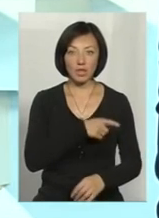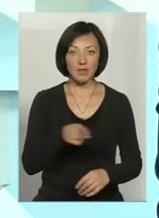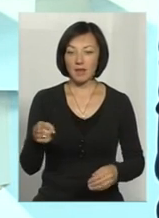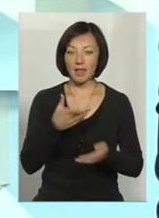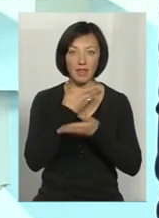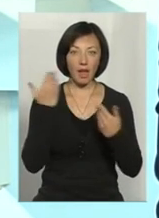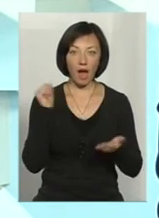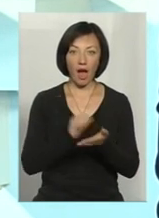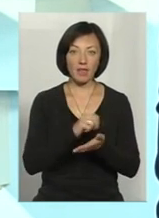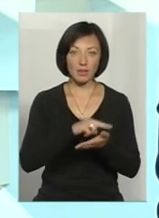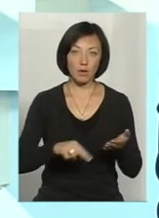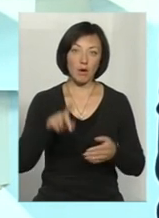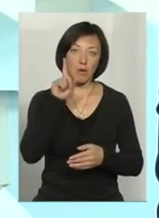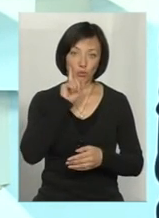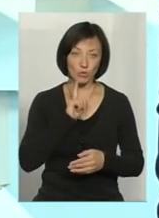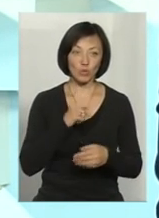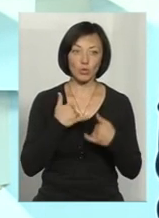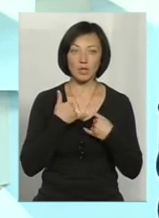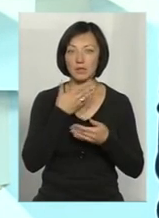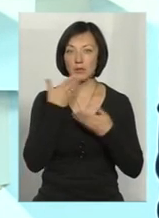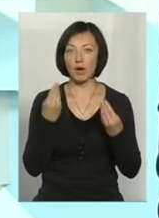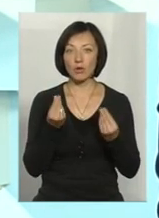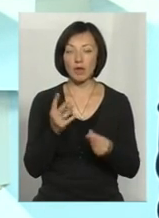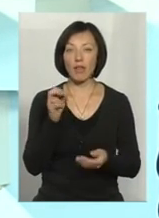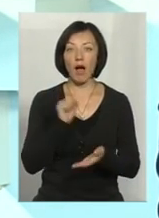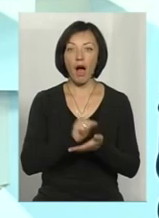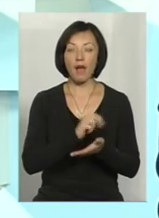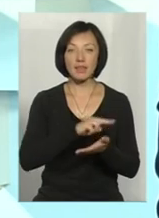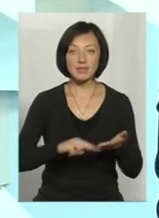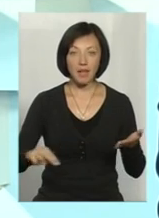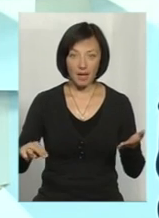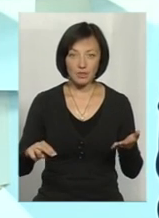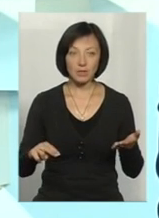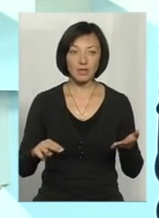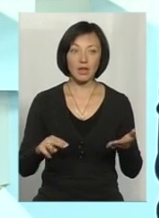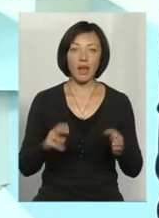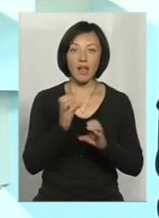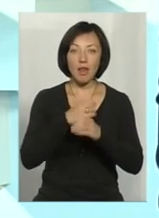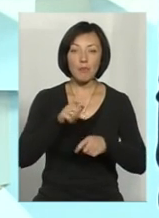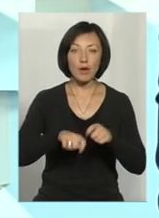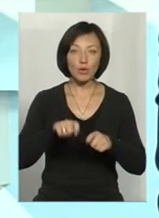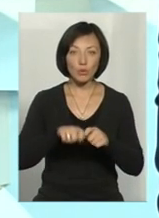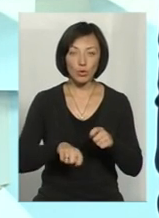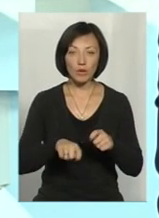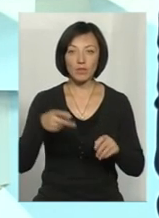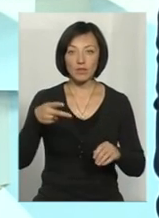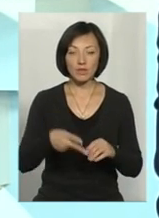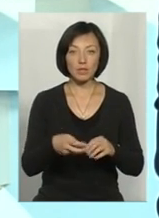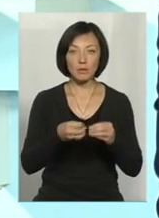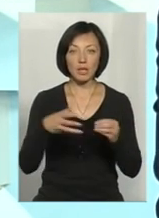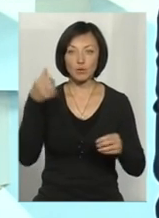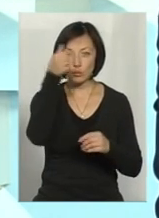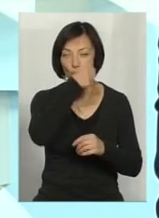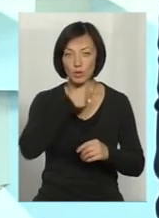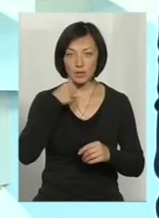парку, так зручно говорити, що в нас немає коштів на атестацію. Атестація виміреної лабораторії у 2015